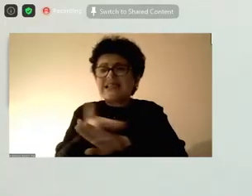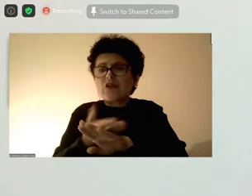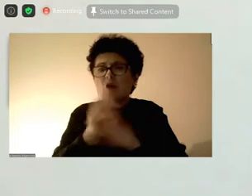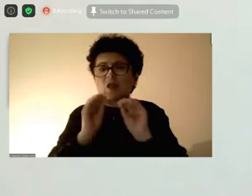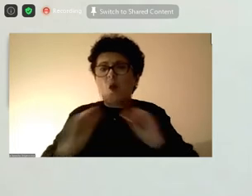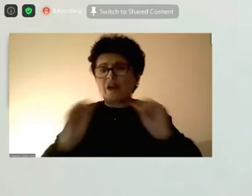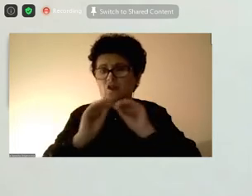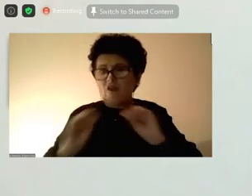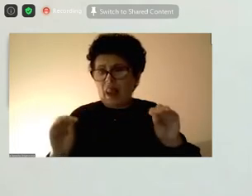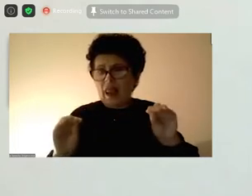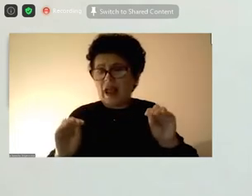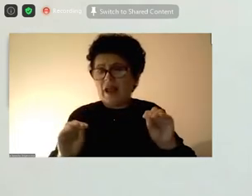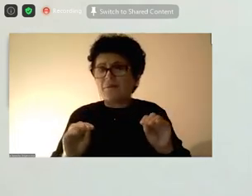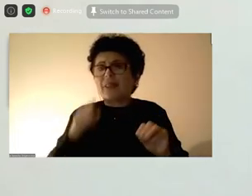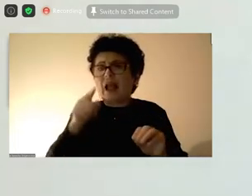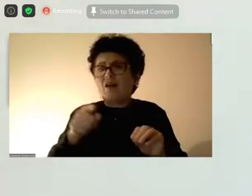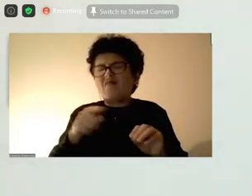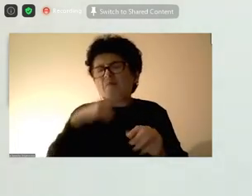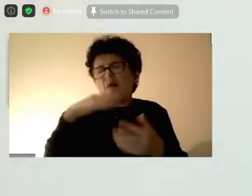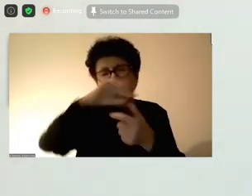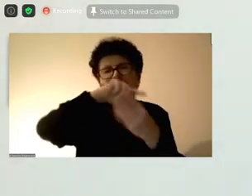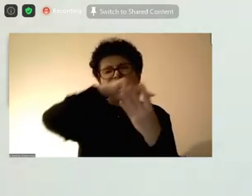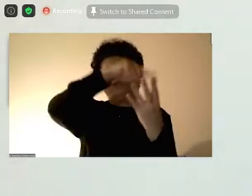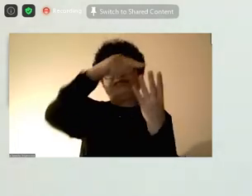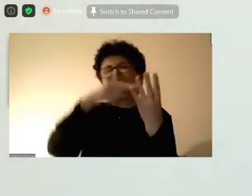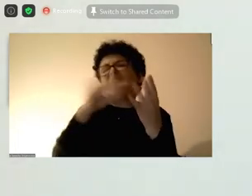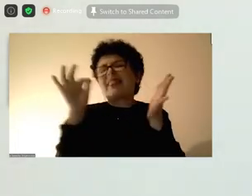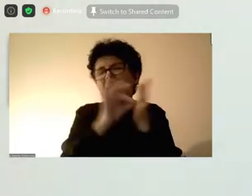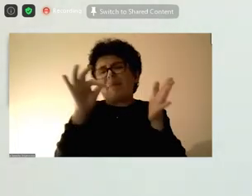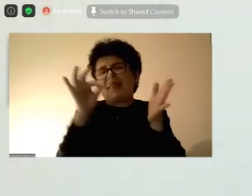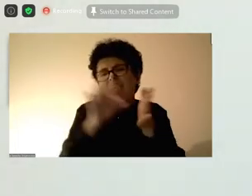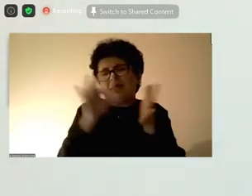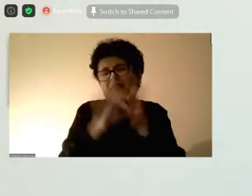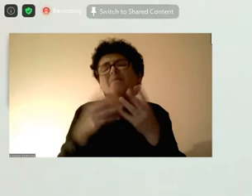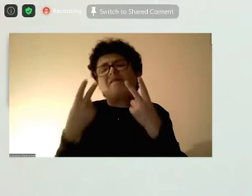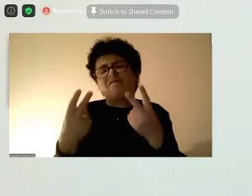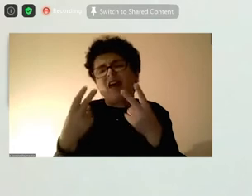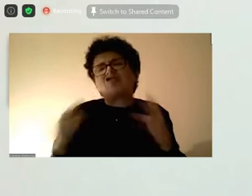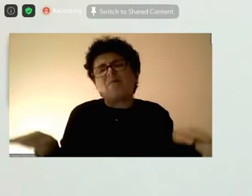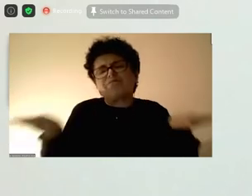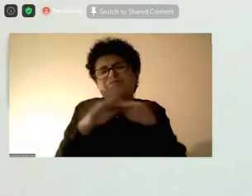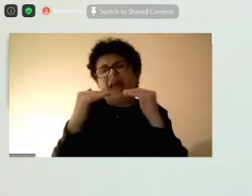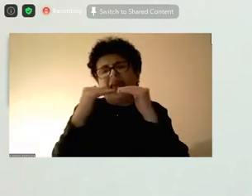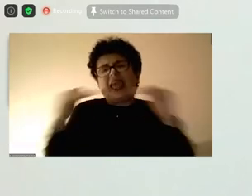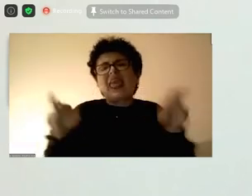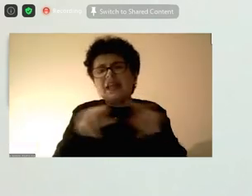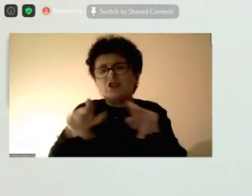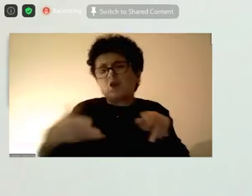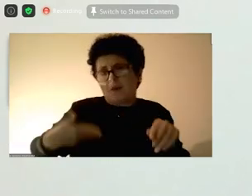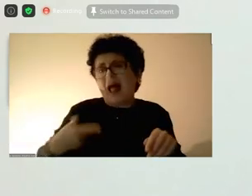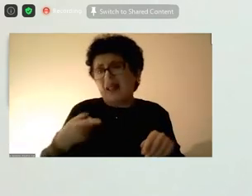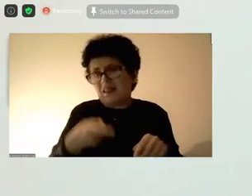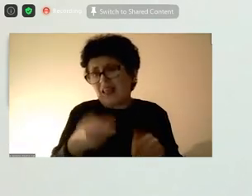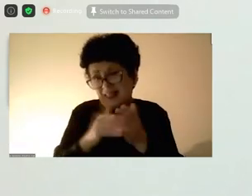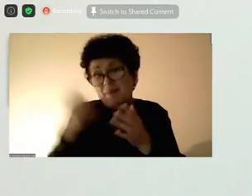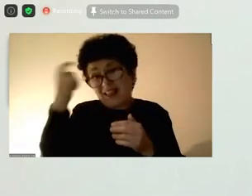сексуално образовање е палет од многу други теми кои са важни секако подиднакво за младите. Па така,